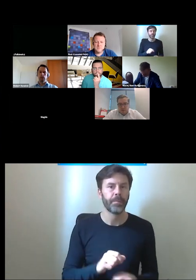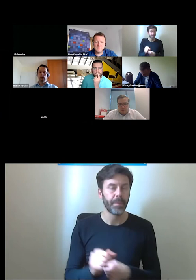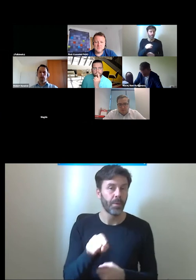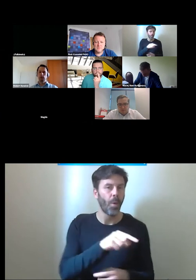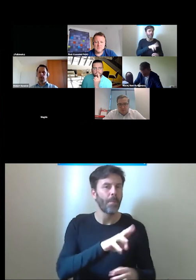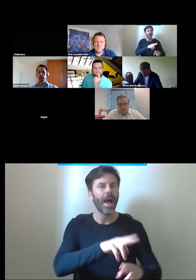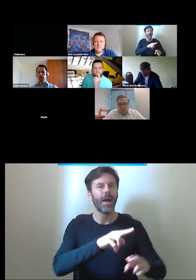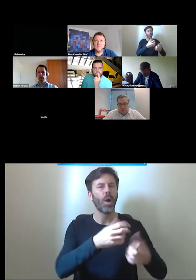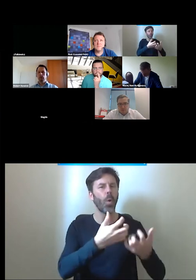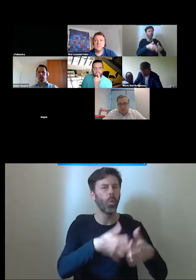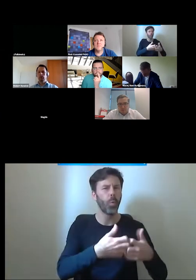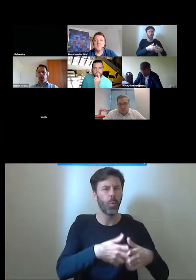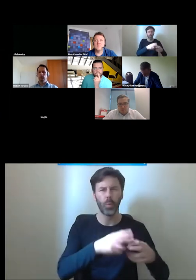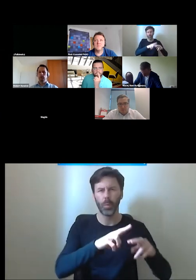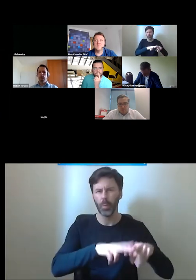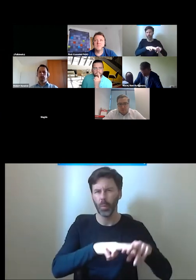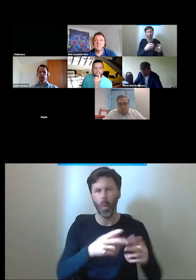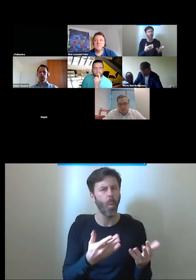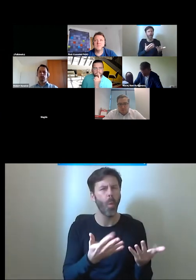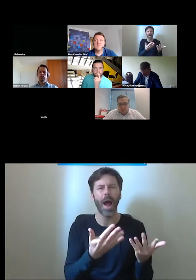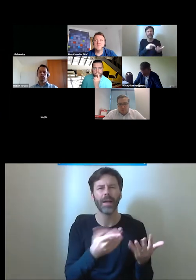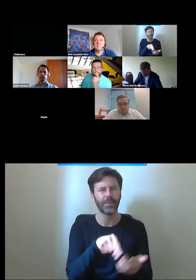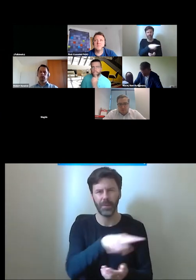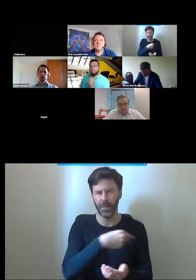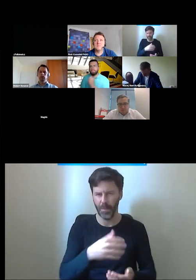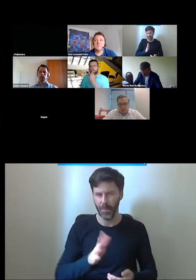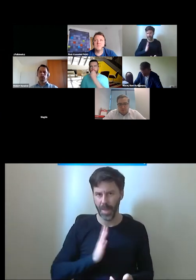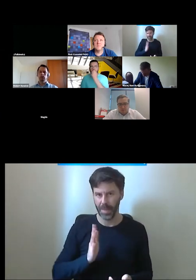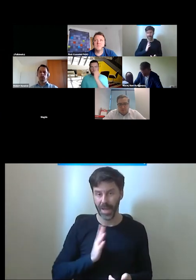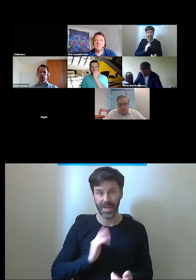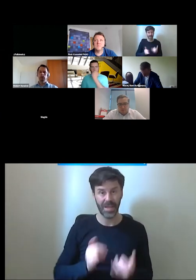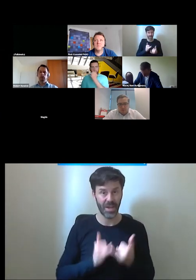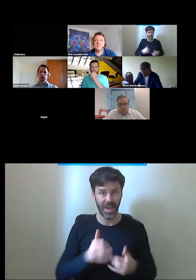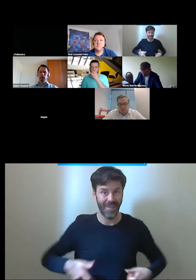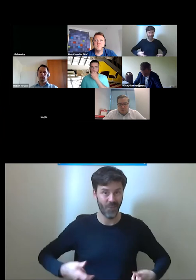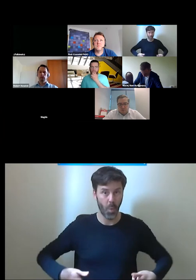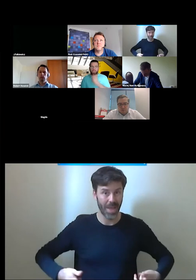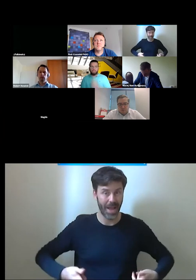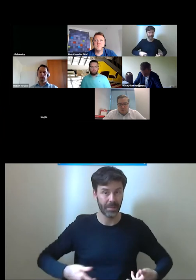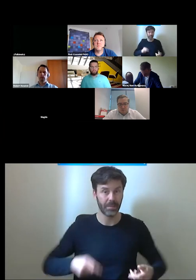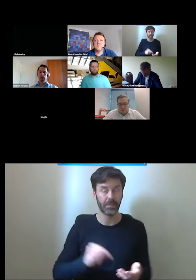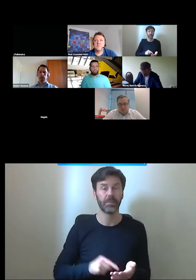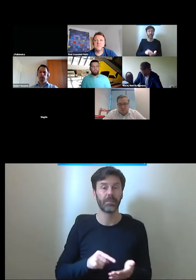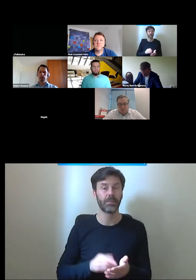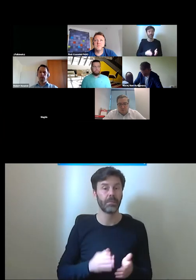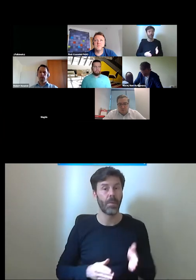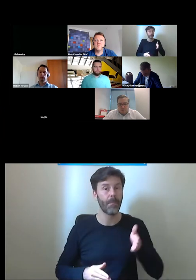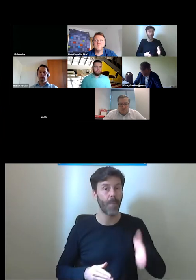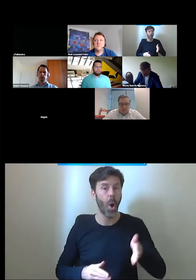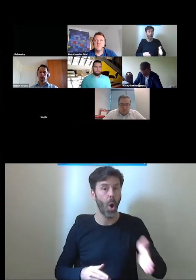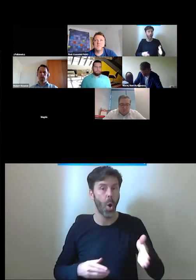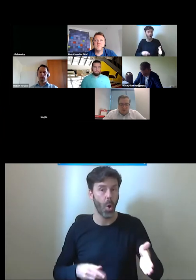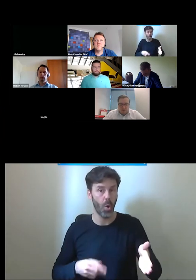też bezpieczny sposób umożliwiają osobom, które poruszają się na wózkach dostanie się właśnie na pokład pociągu lub